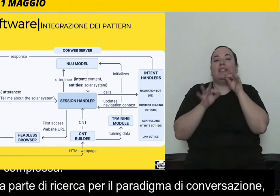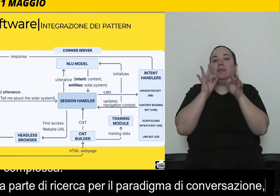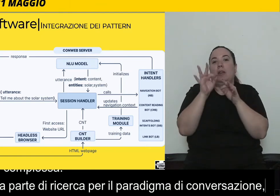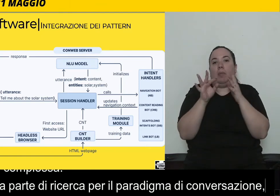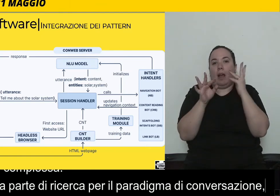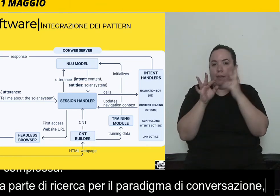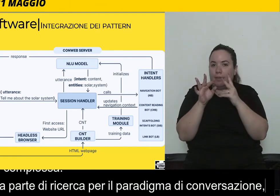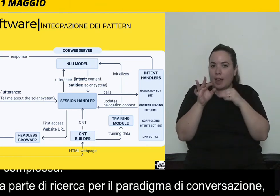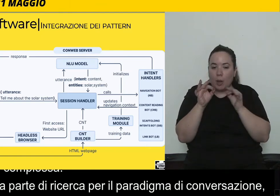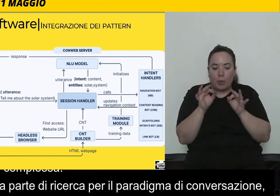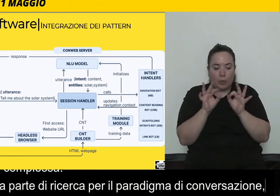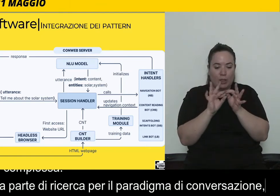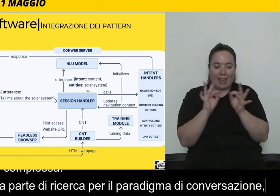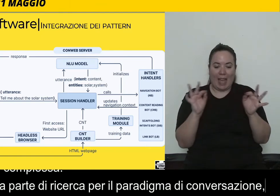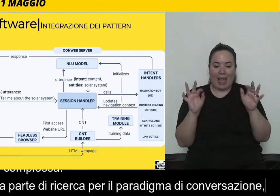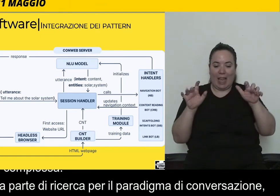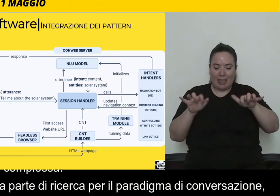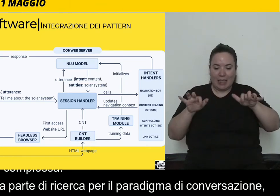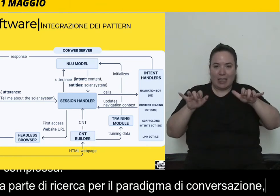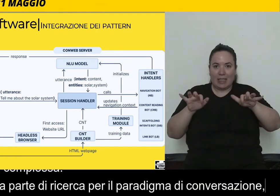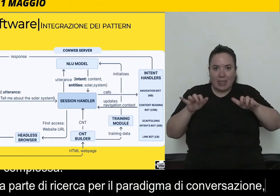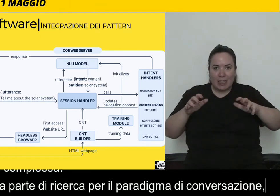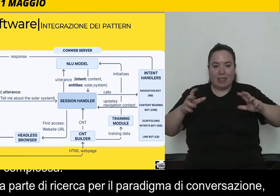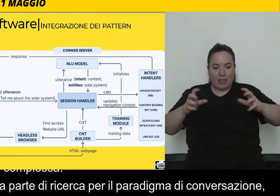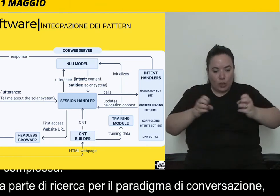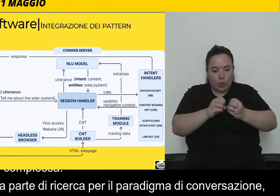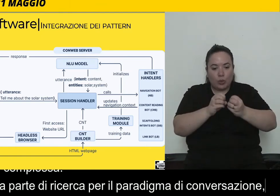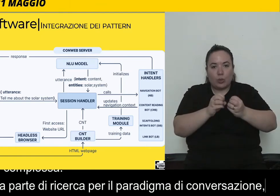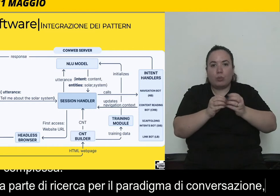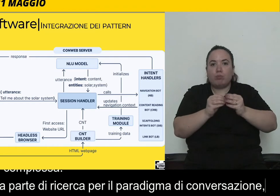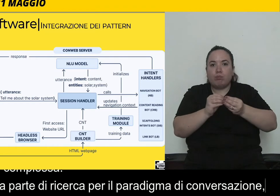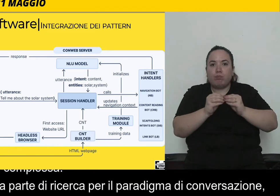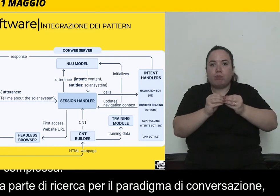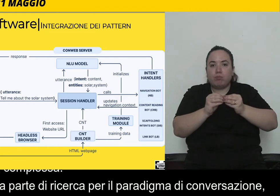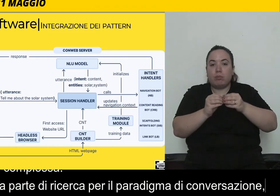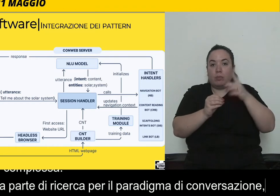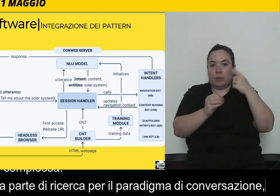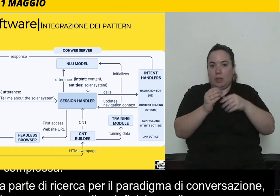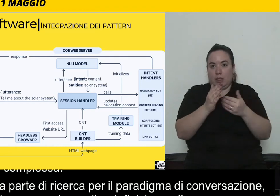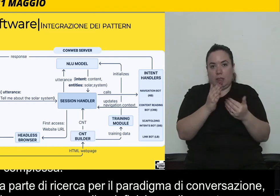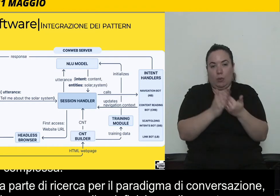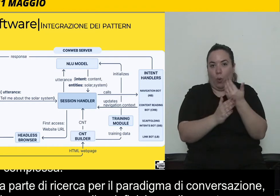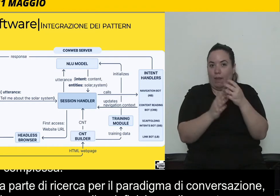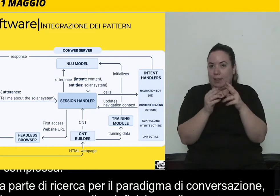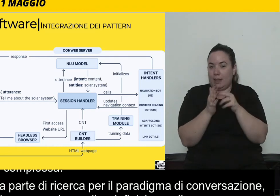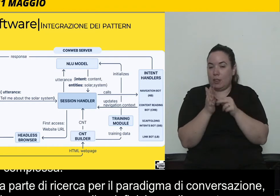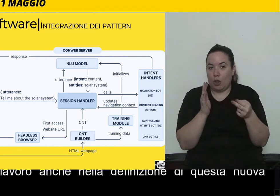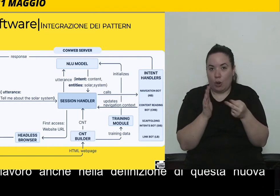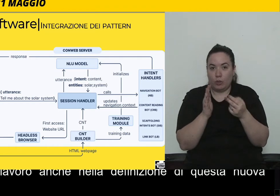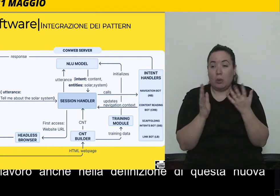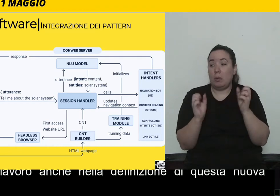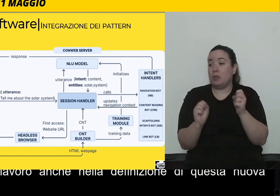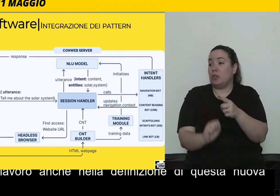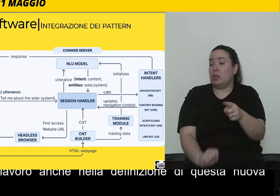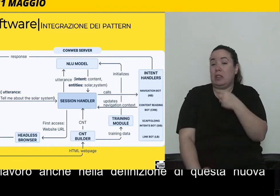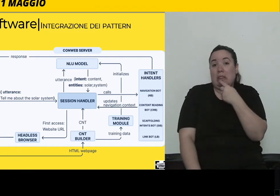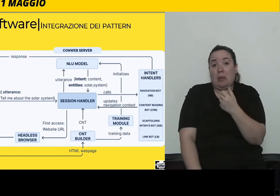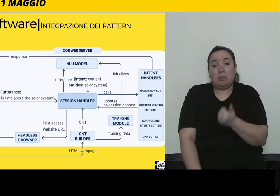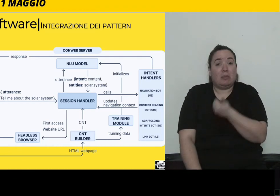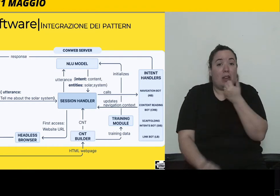vista della definizione di questa nuova tecnologia. Perché questa nuova tecnologia, lasciatemi dire, per la prima volta, perché